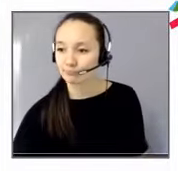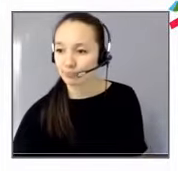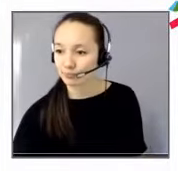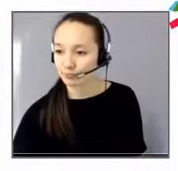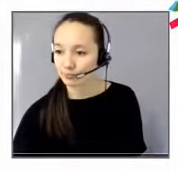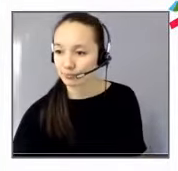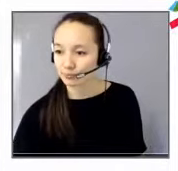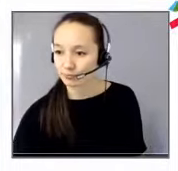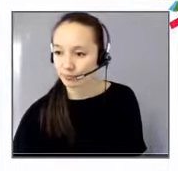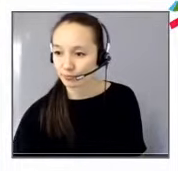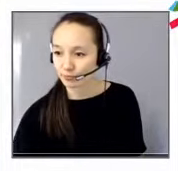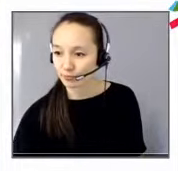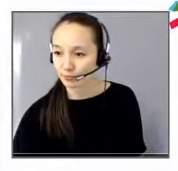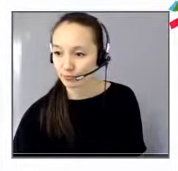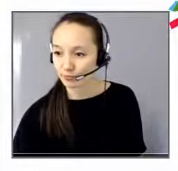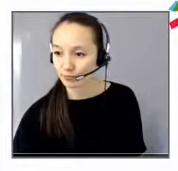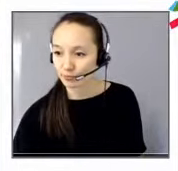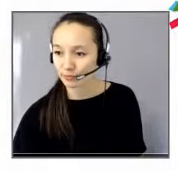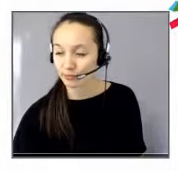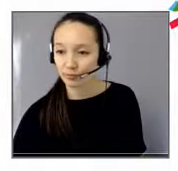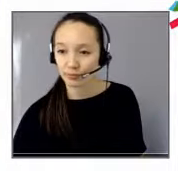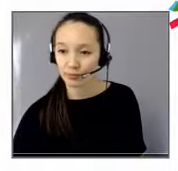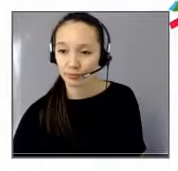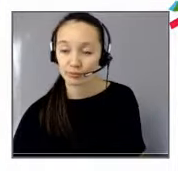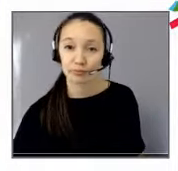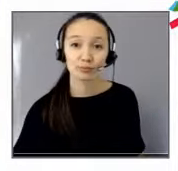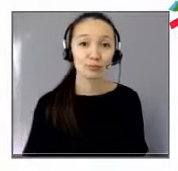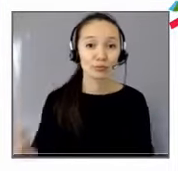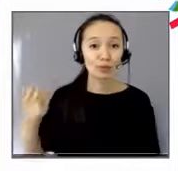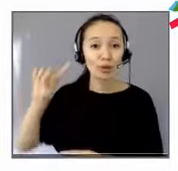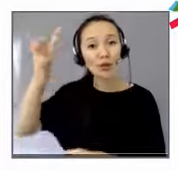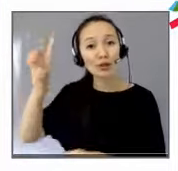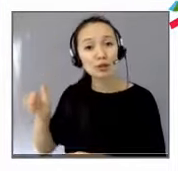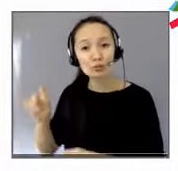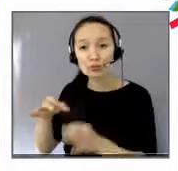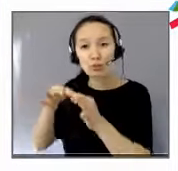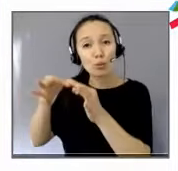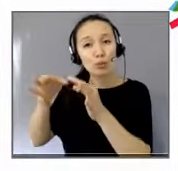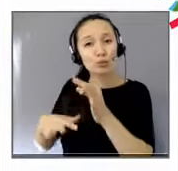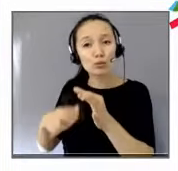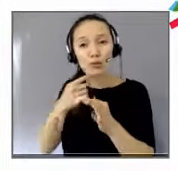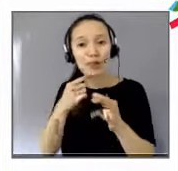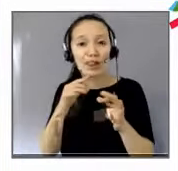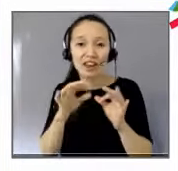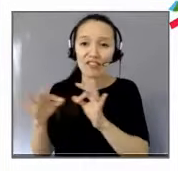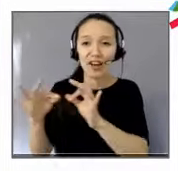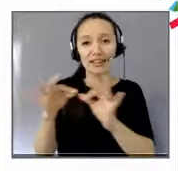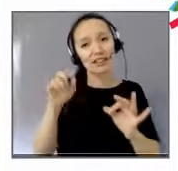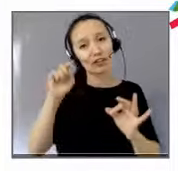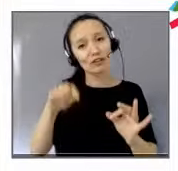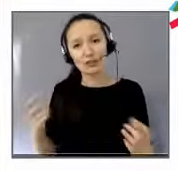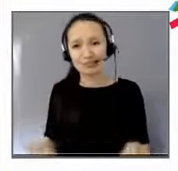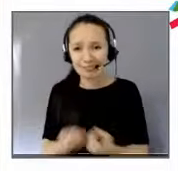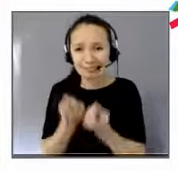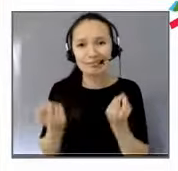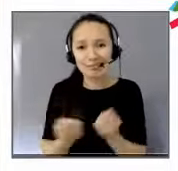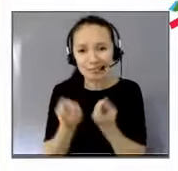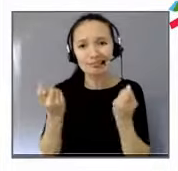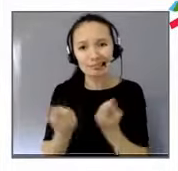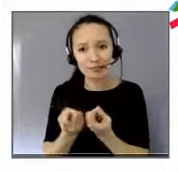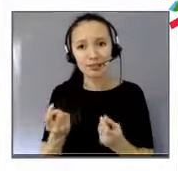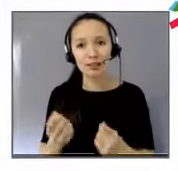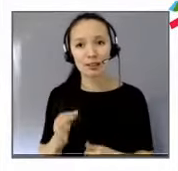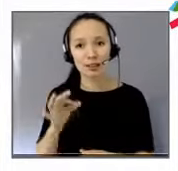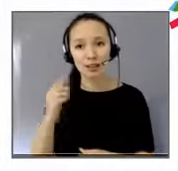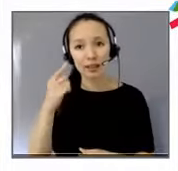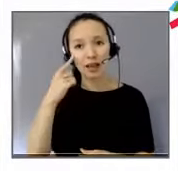mot sur cette question toute simple, un mot de conclusion, la fraternité, ça se pratique ? Oui, pour moi, c'est une idée régulatrice, ça se pratique